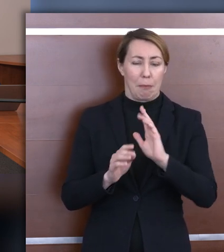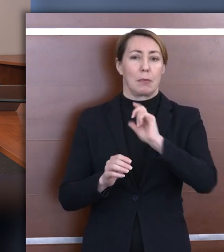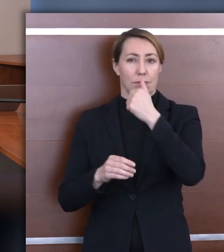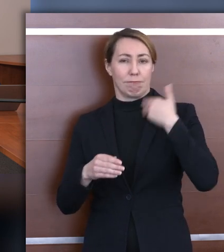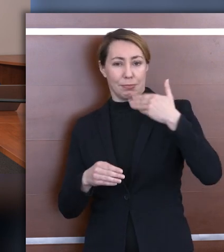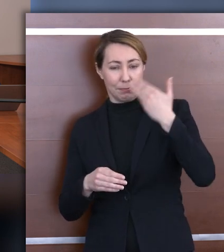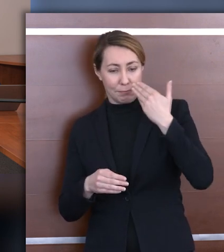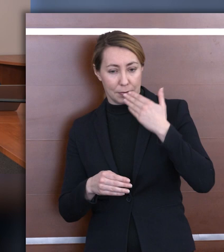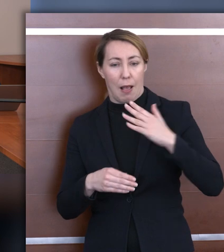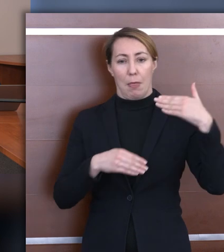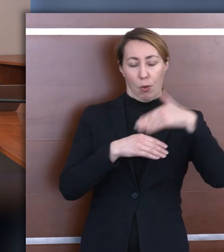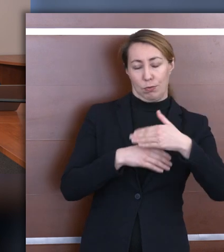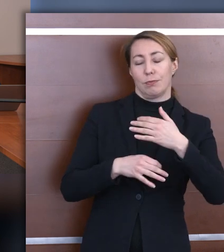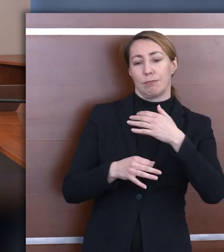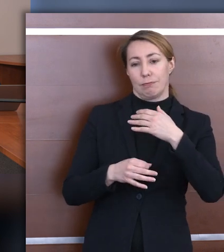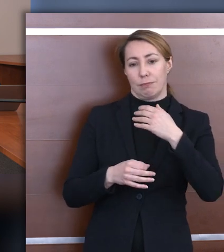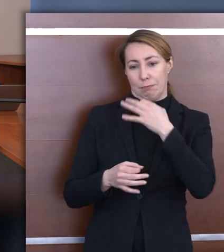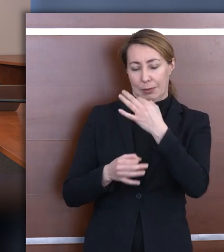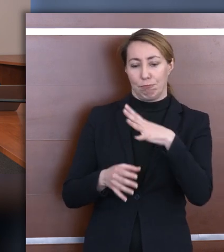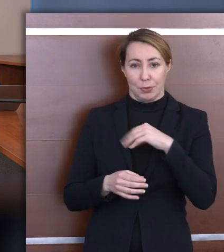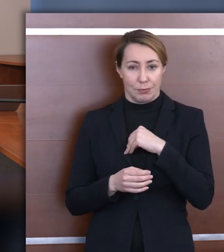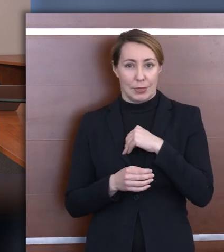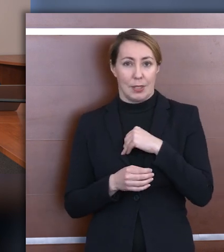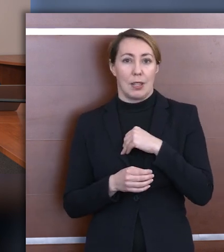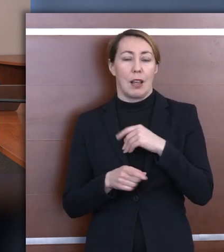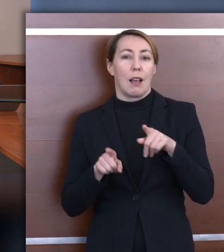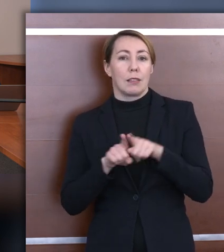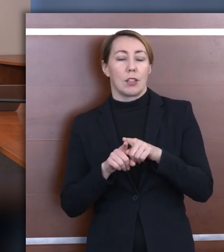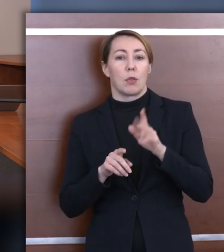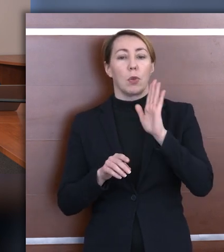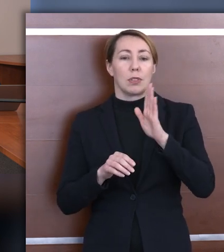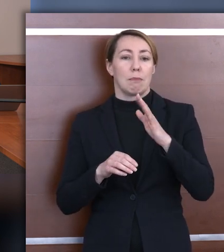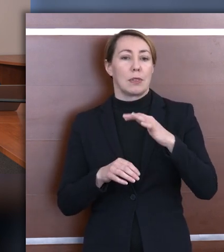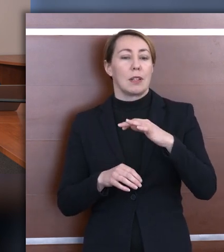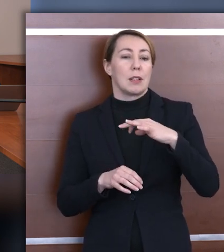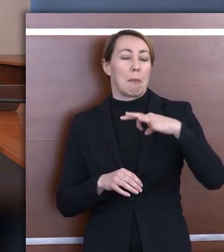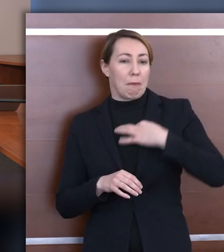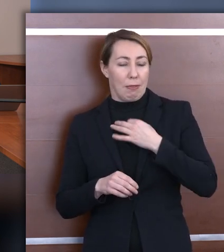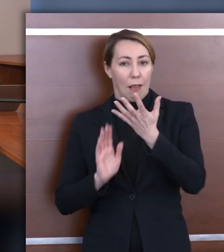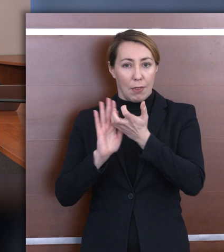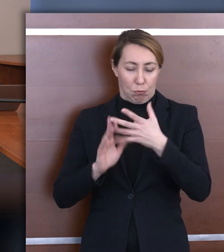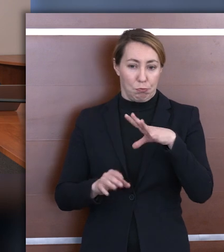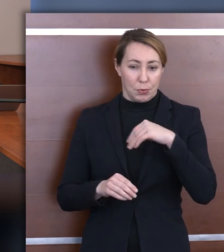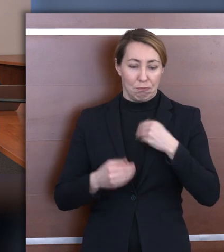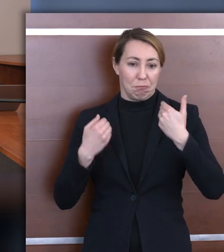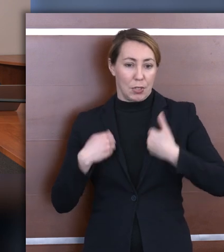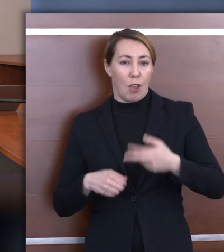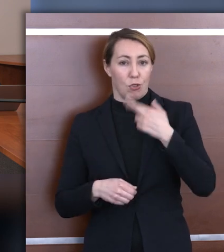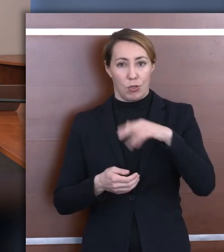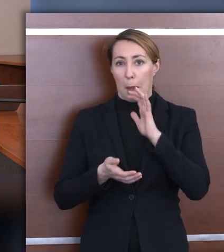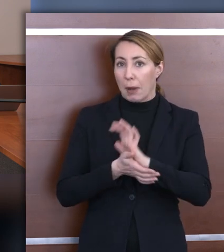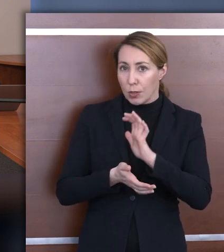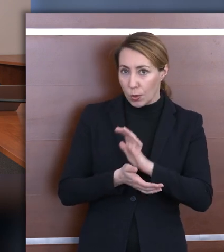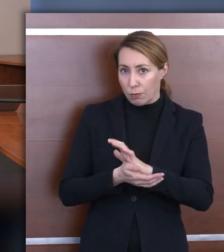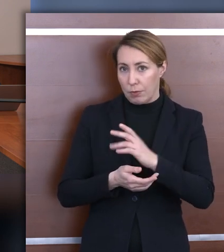Również jesteśmy do Państwa dyspozycji na nagranie indywidualne. Ja nazywam się Łukasz Pawelski, jestem rzecznikiem prasowym Najwyższej Izby